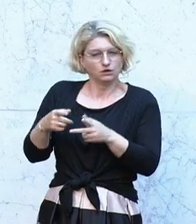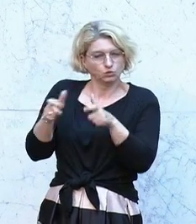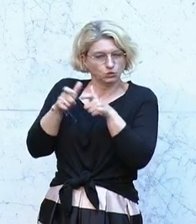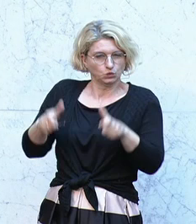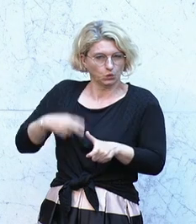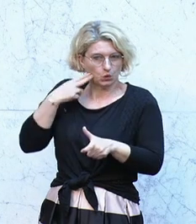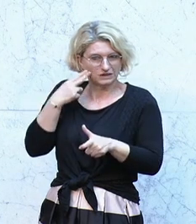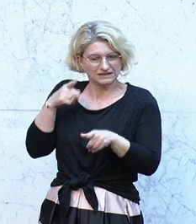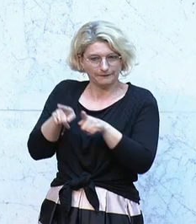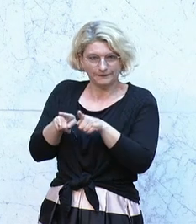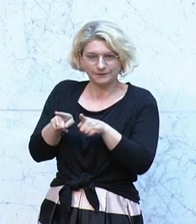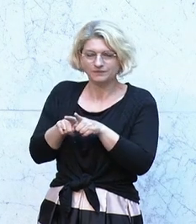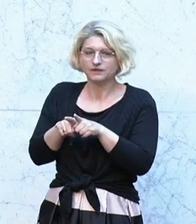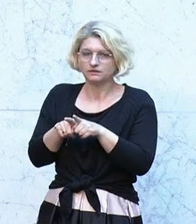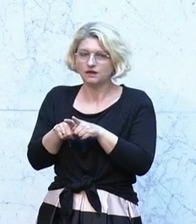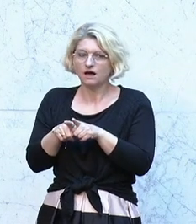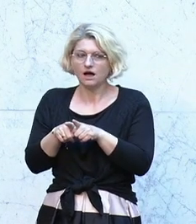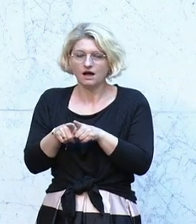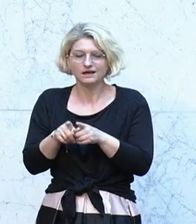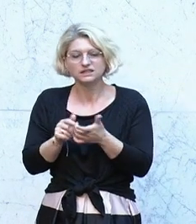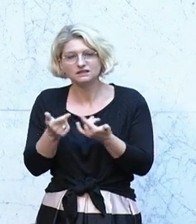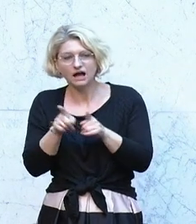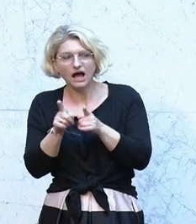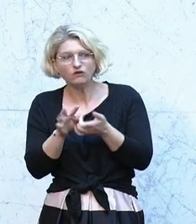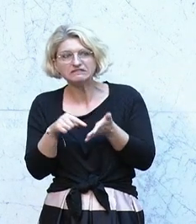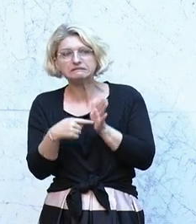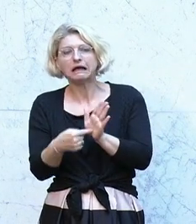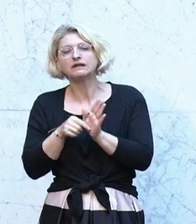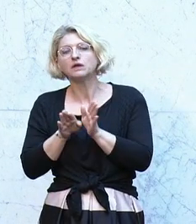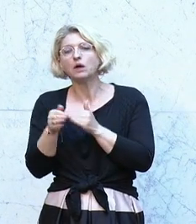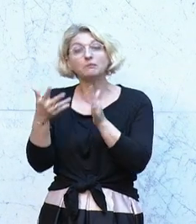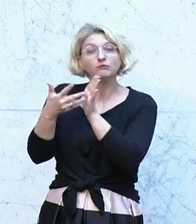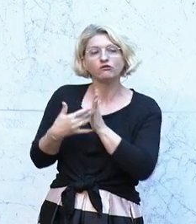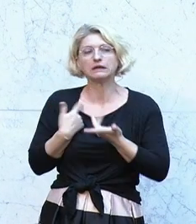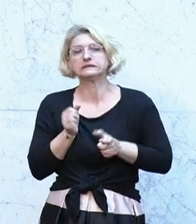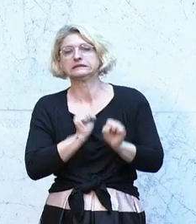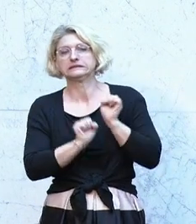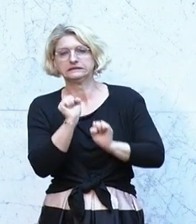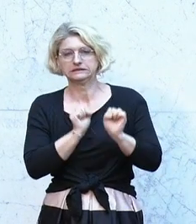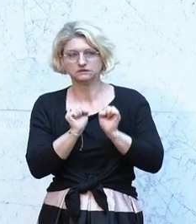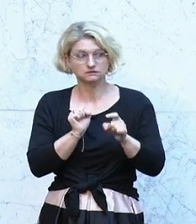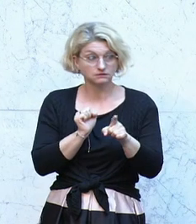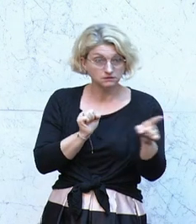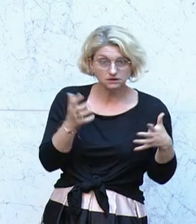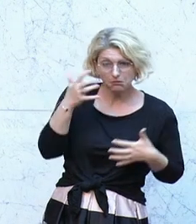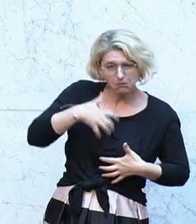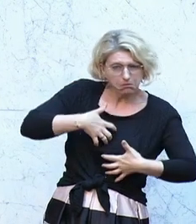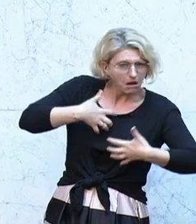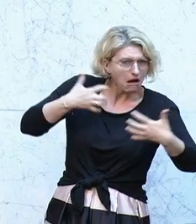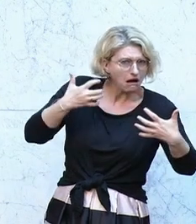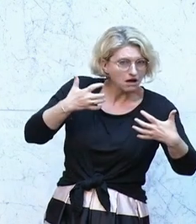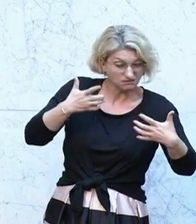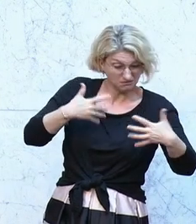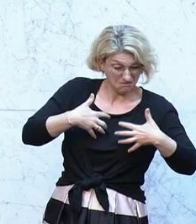wirklich billigen Taschenspielertricks zu umgehen. Soll ich Ihnen was sagen? Die Empörung alleine hilft nichts.